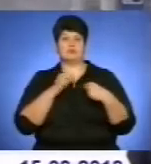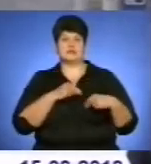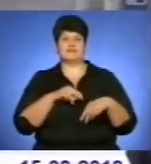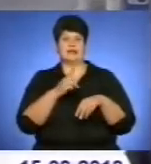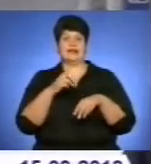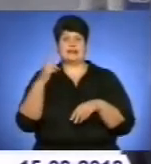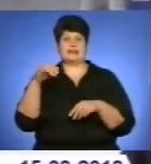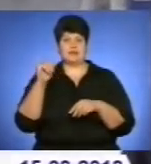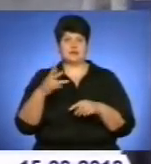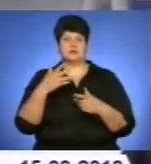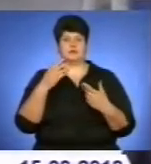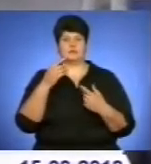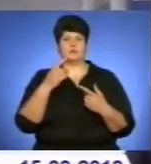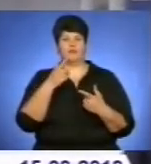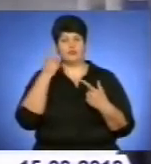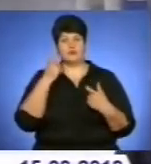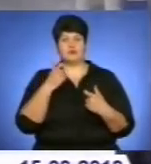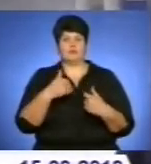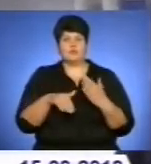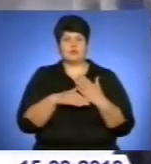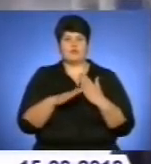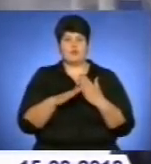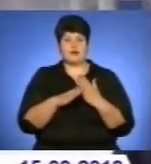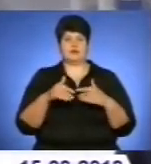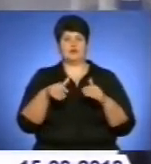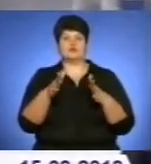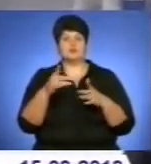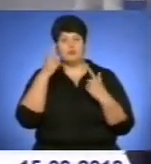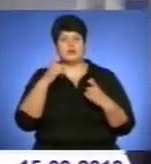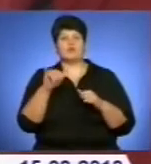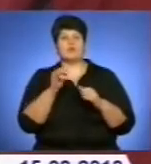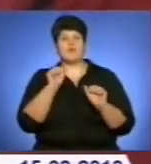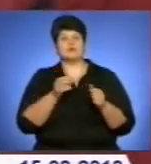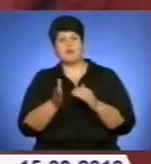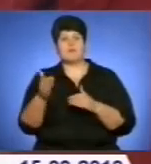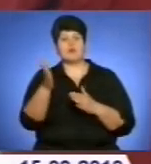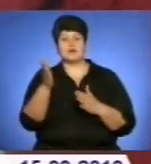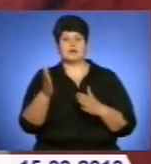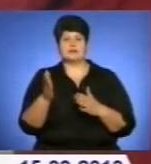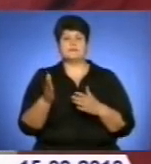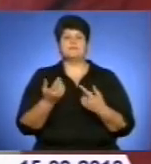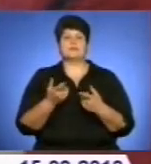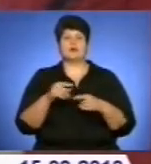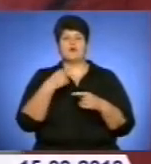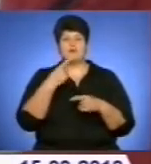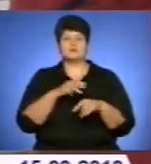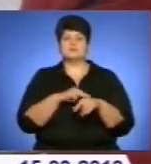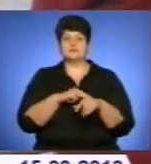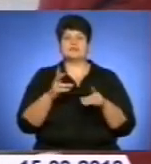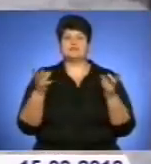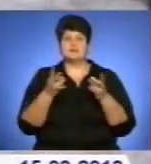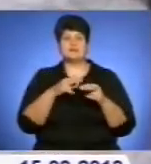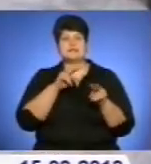неодмінно дотримуватись правил дорожнього руху, бути особливо уважними та обережними. Я з учерешнього дня їду, на дорозі звідчаю